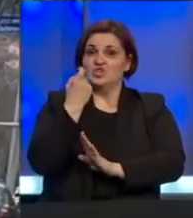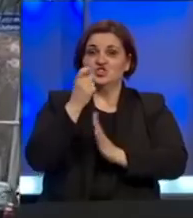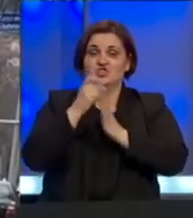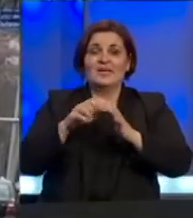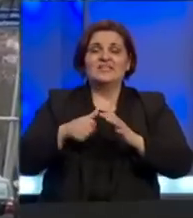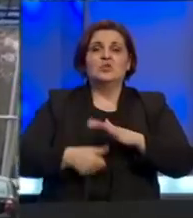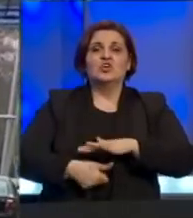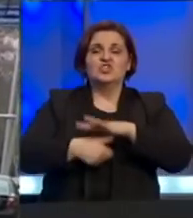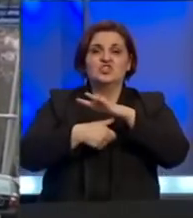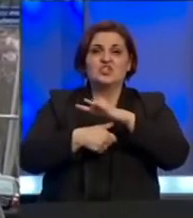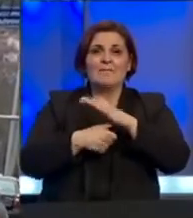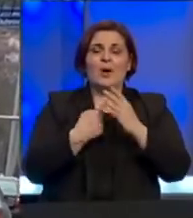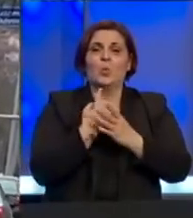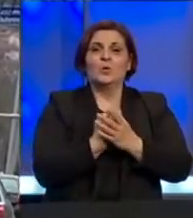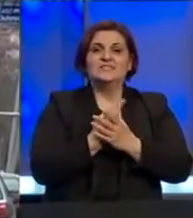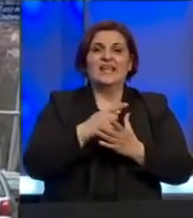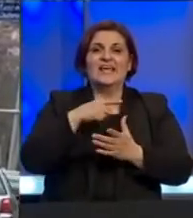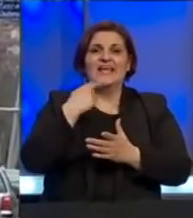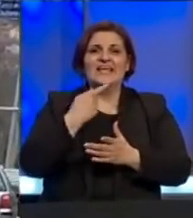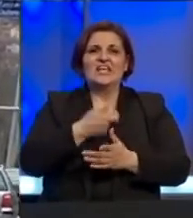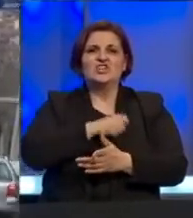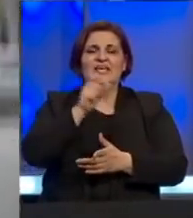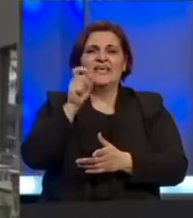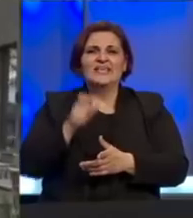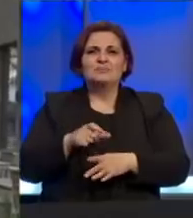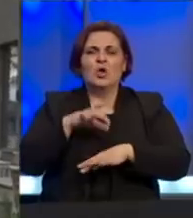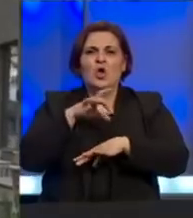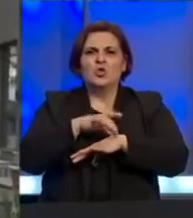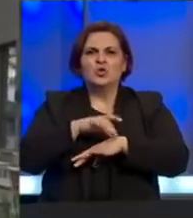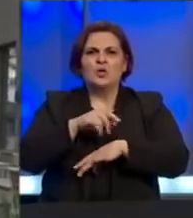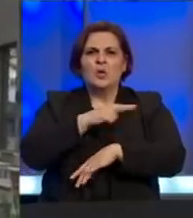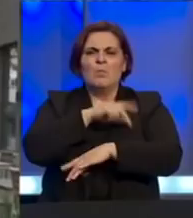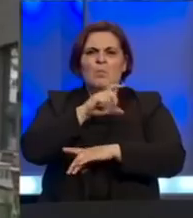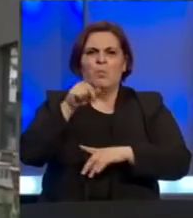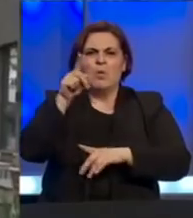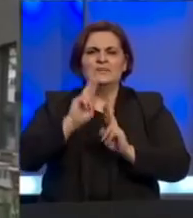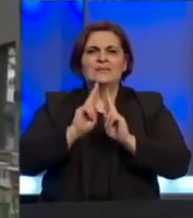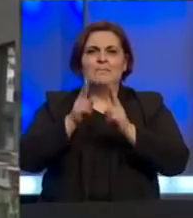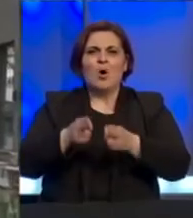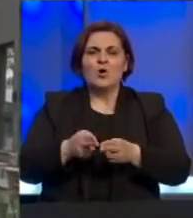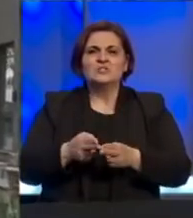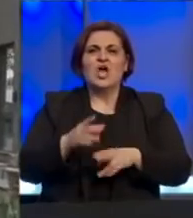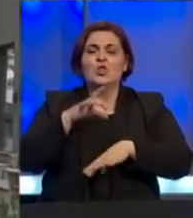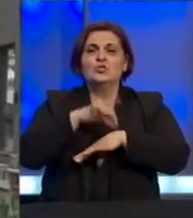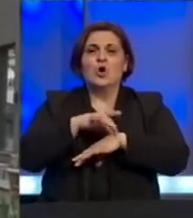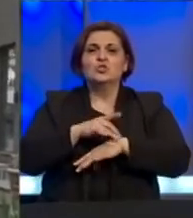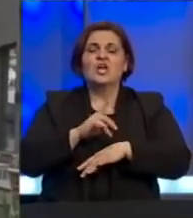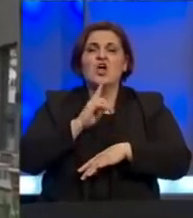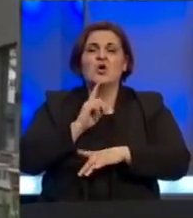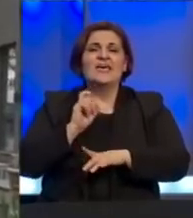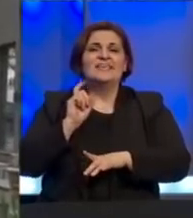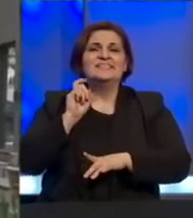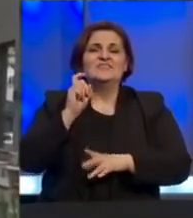kriznog stožera u izolaciji. Riječ je o infektologu, o lječniku Sveučelištne kliničke bolnice Mostar, lječniku koji nas je gotovo